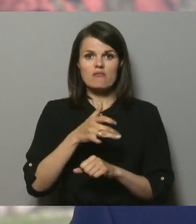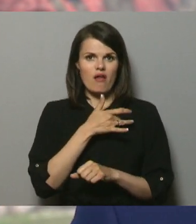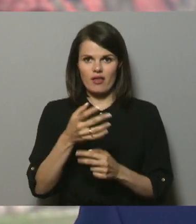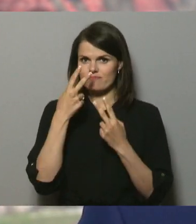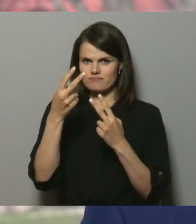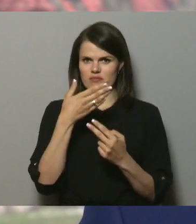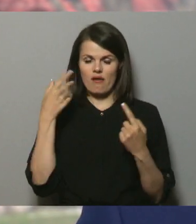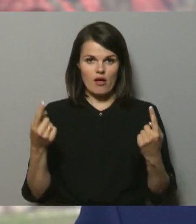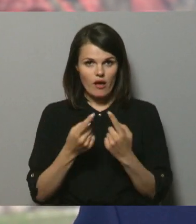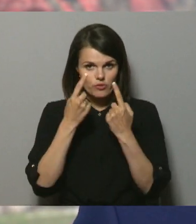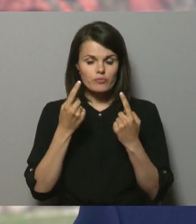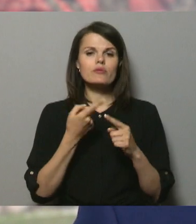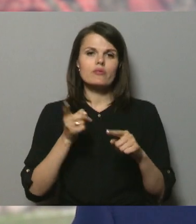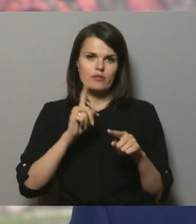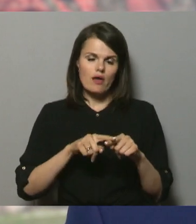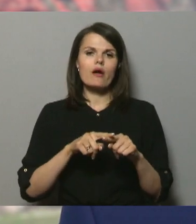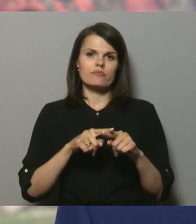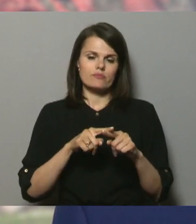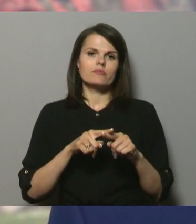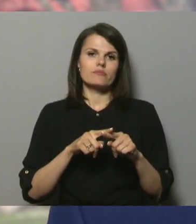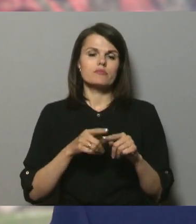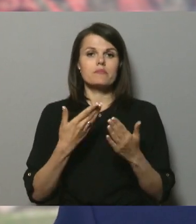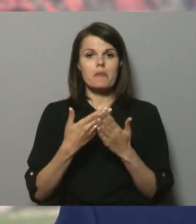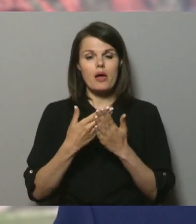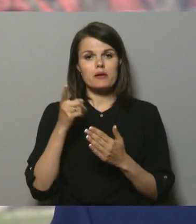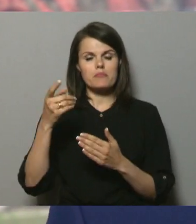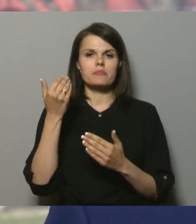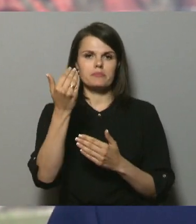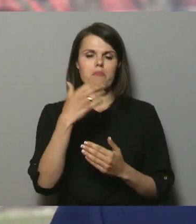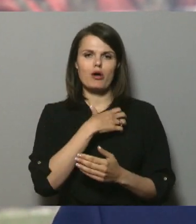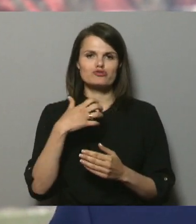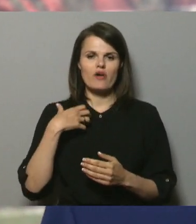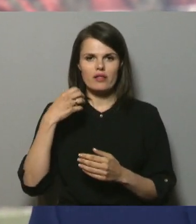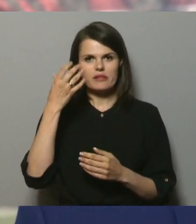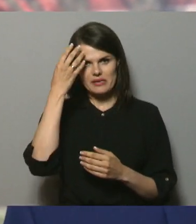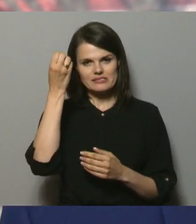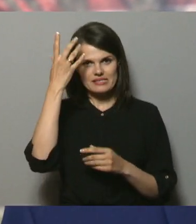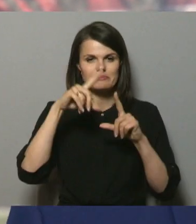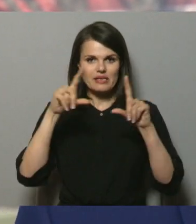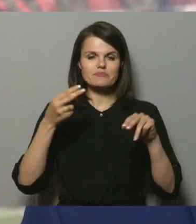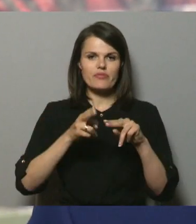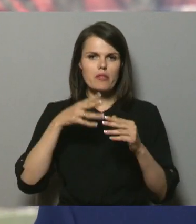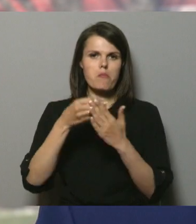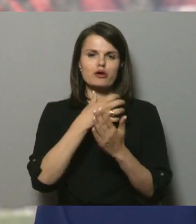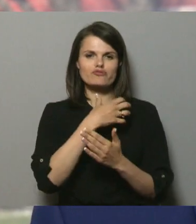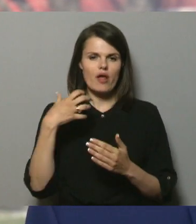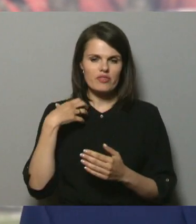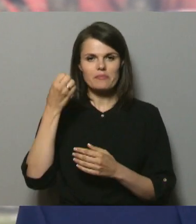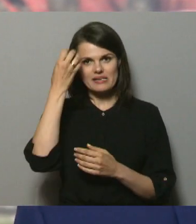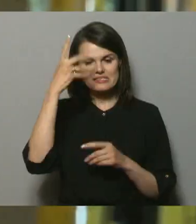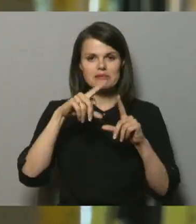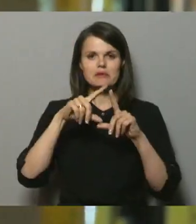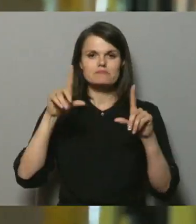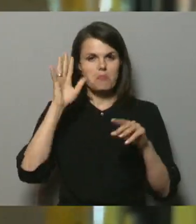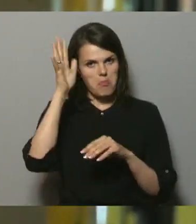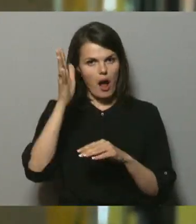pieņemami, tad konkrētajai gadījumā ir pašvaldības izglītības iestāde, pašvaldības izglītības pārvaldē. Protams, kā treši esam mēs,